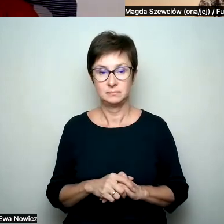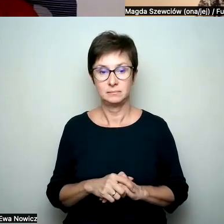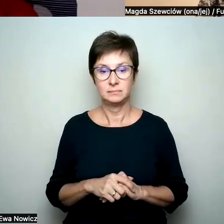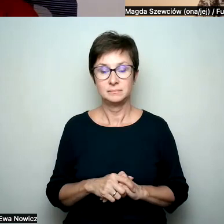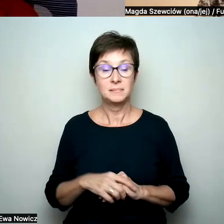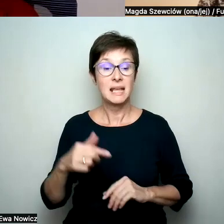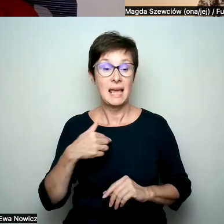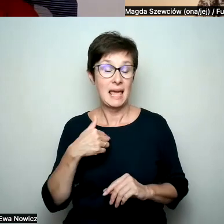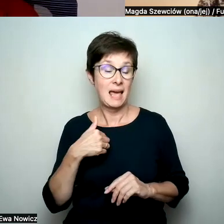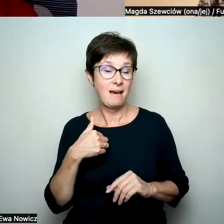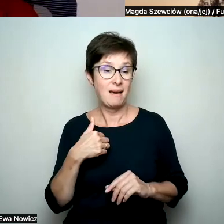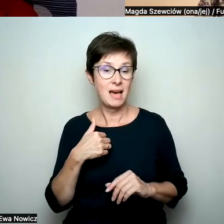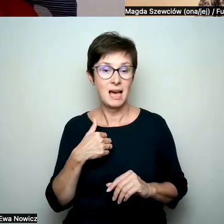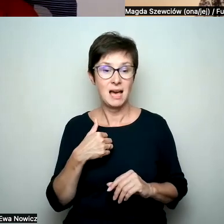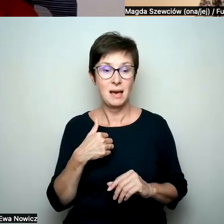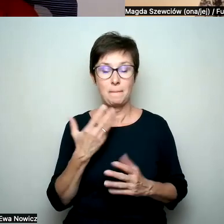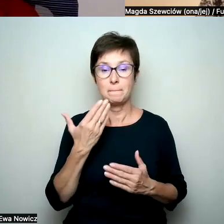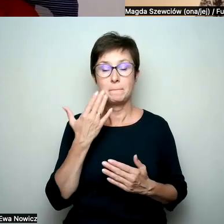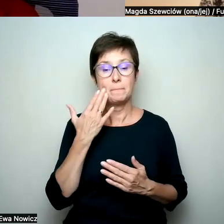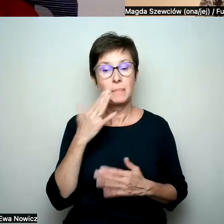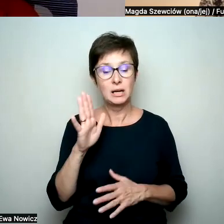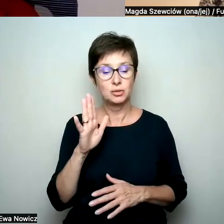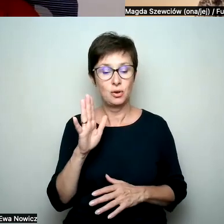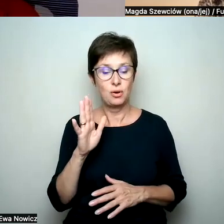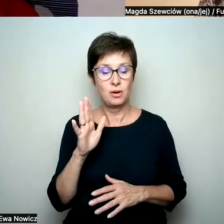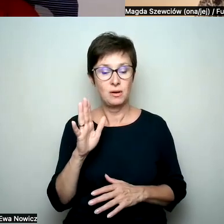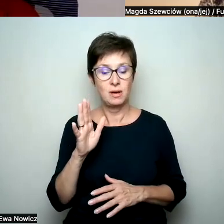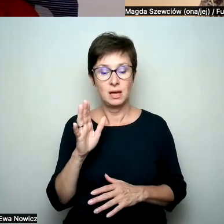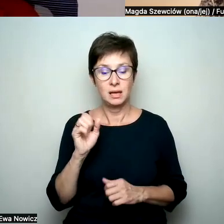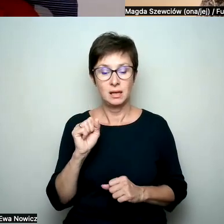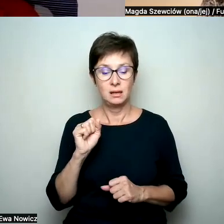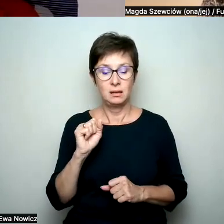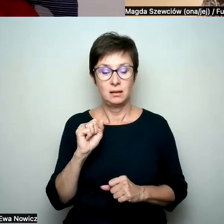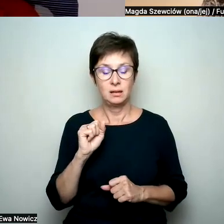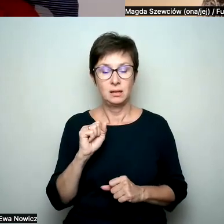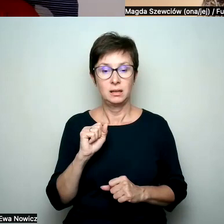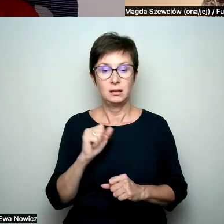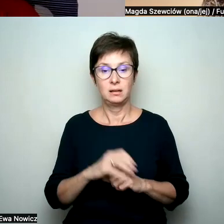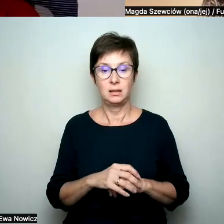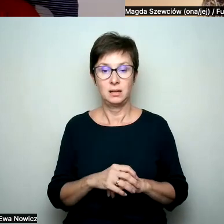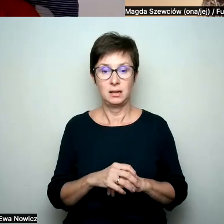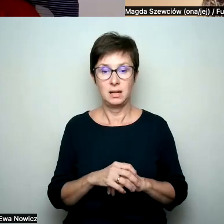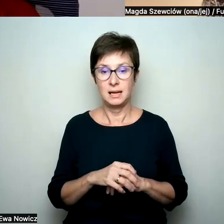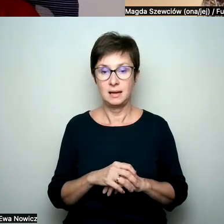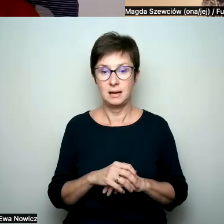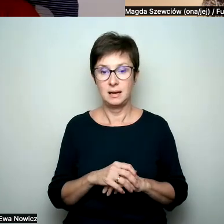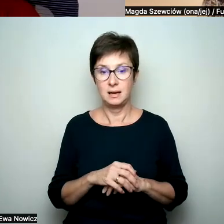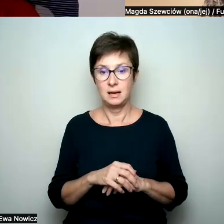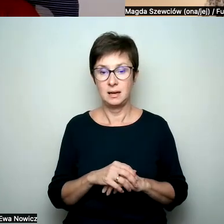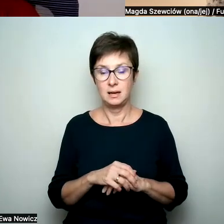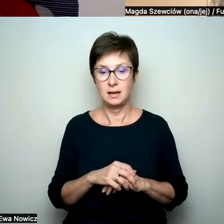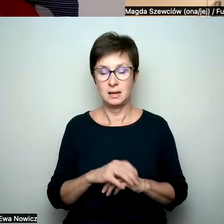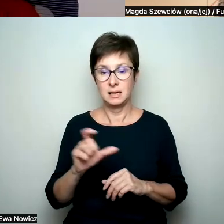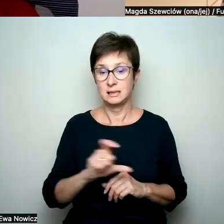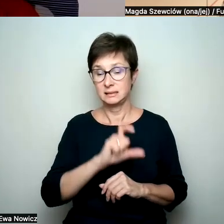Bo ja jakoś bardzo mnie cały